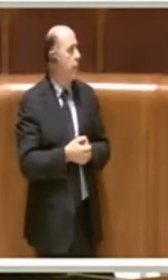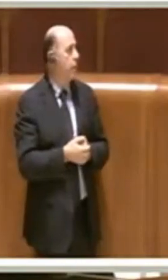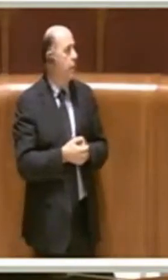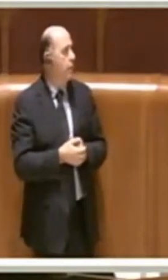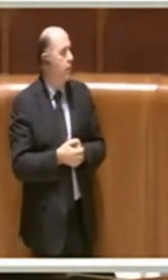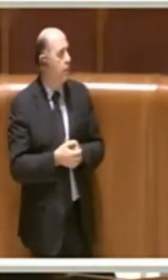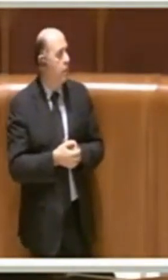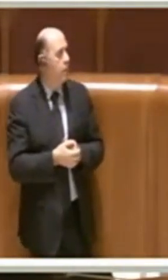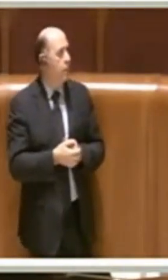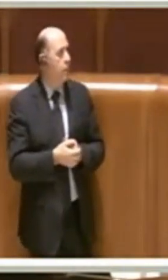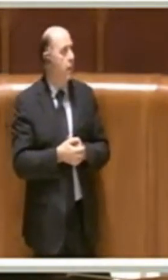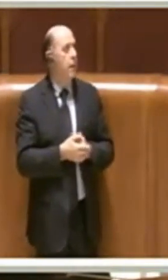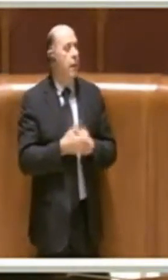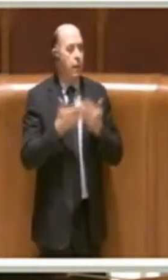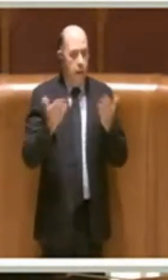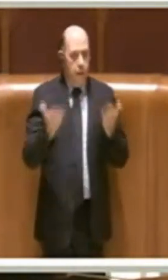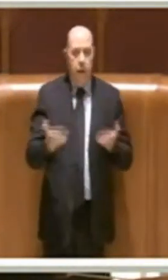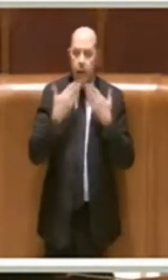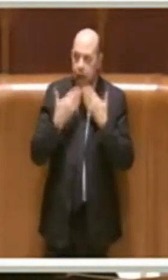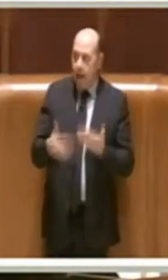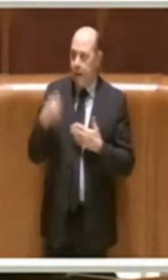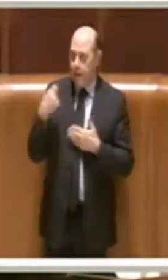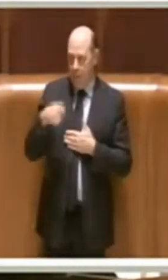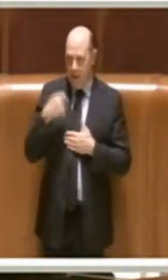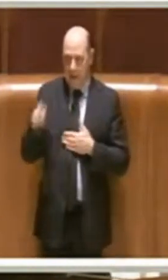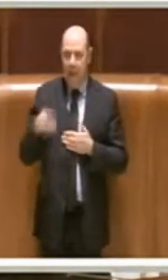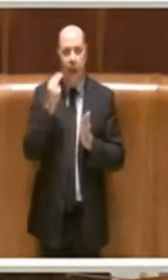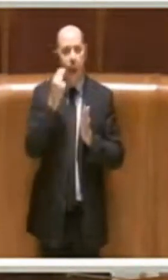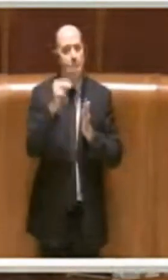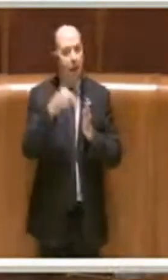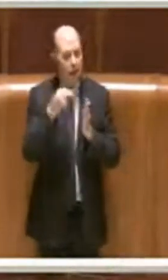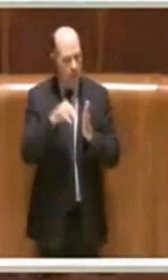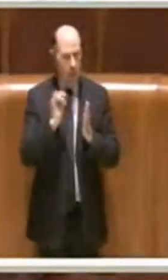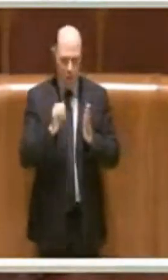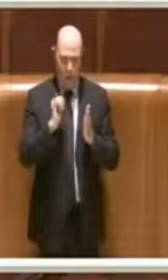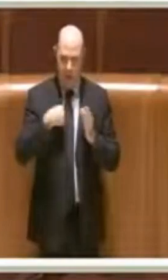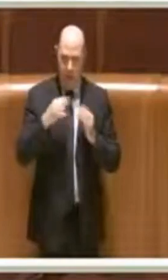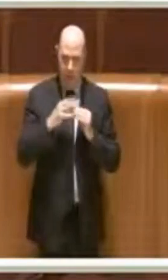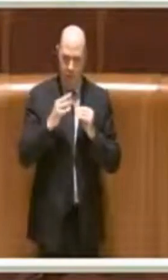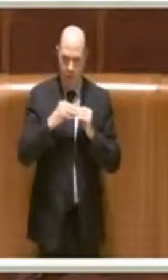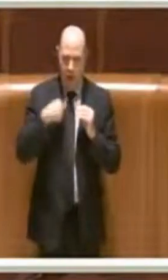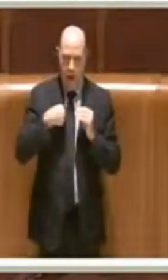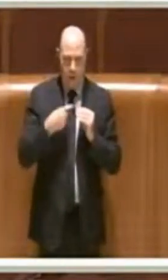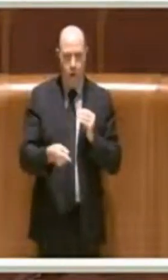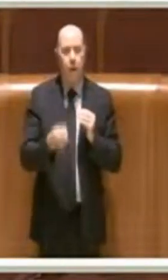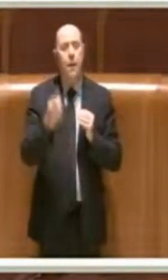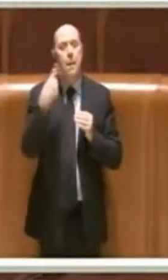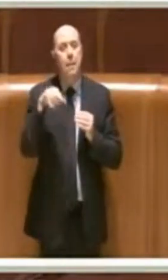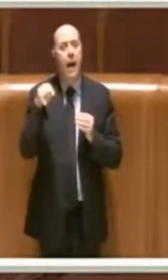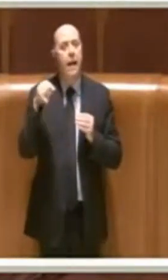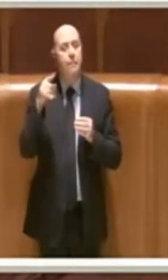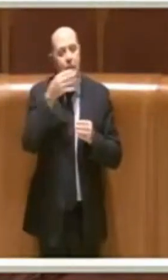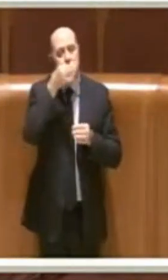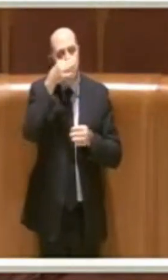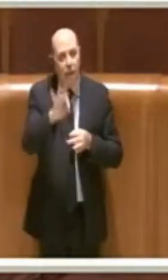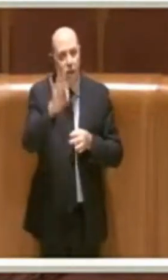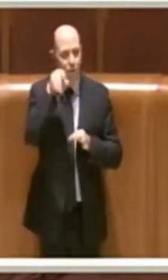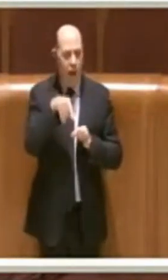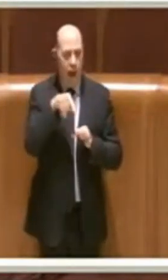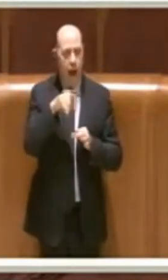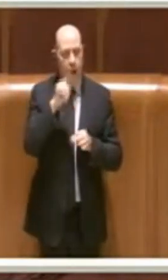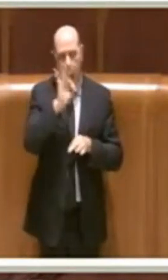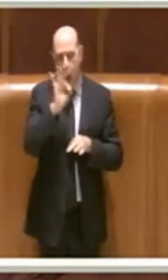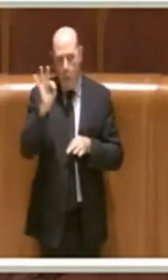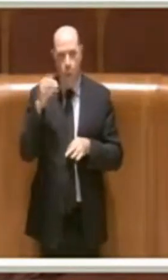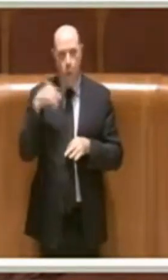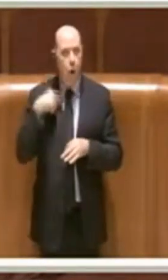Allora, grazie Presidente. Questo emendamento sì, noi l'abbiamo fatto per specificare ancora meglio alcune cose che ho